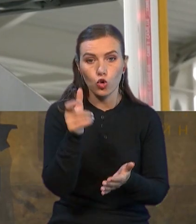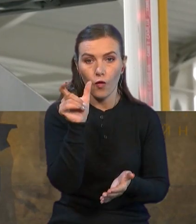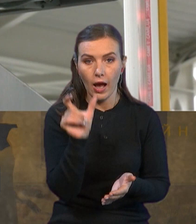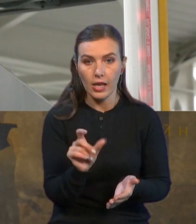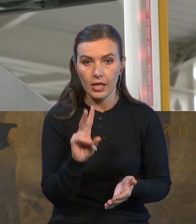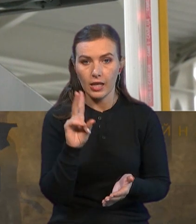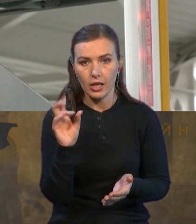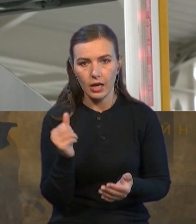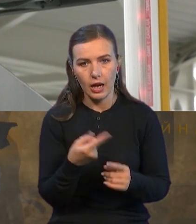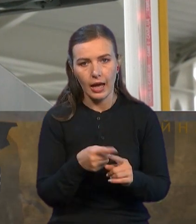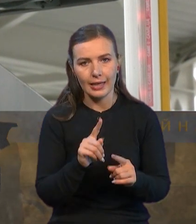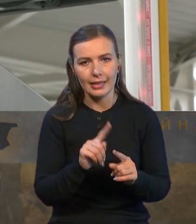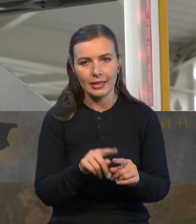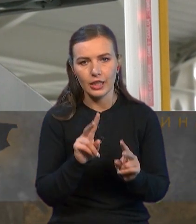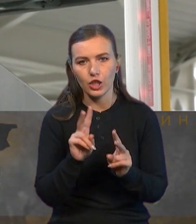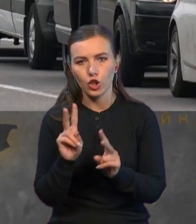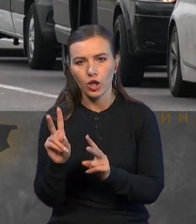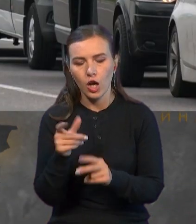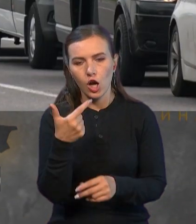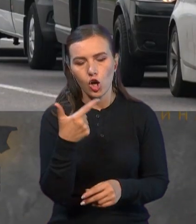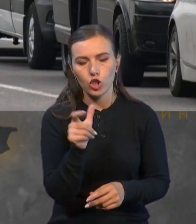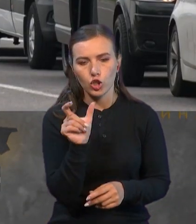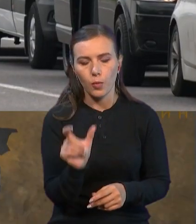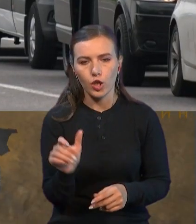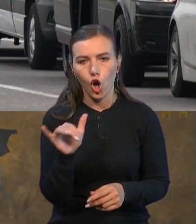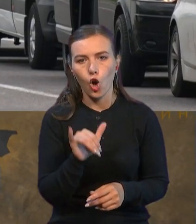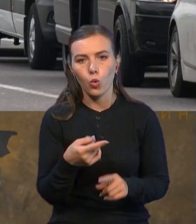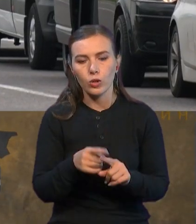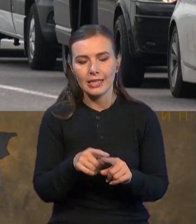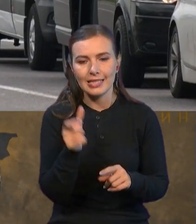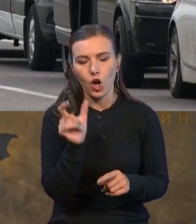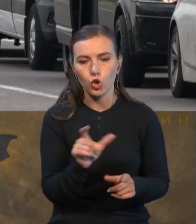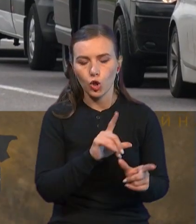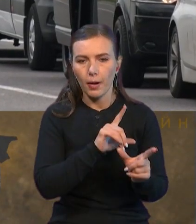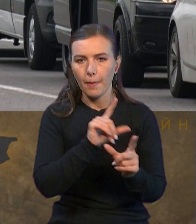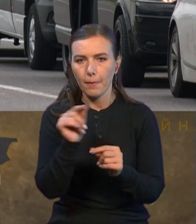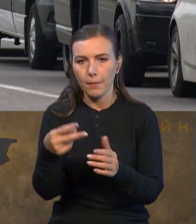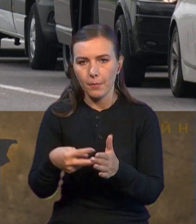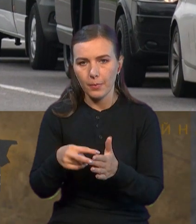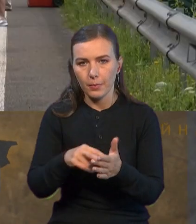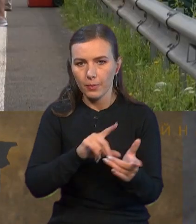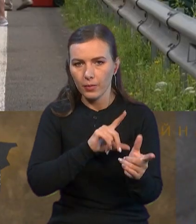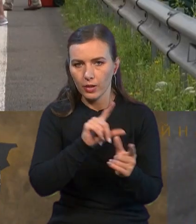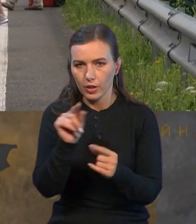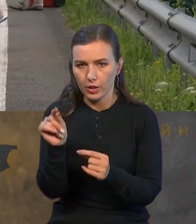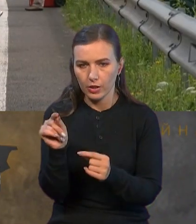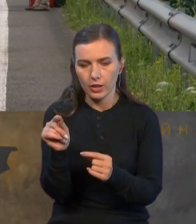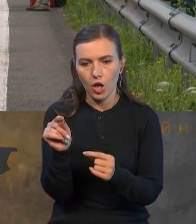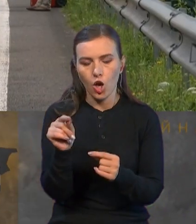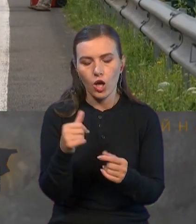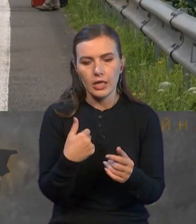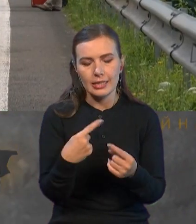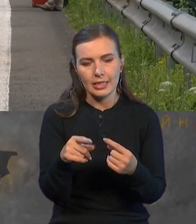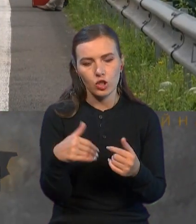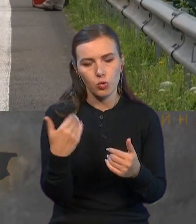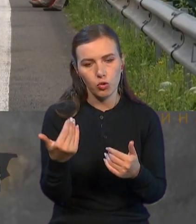тих громадян, куди ця особа прямує. І з іншого боку дотримуватися